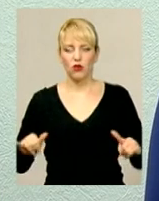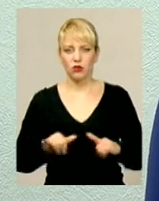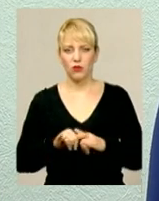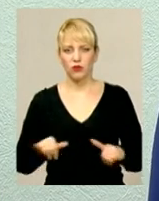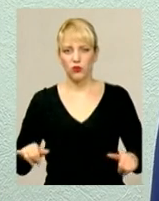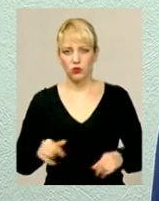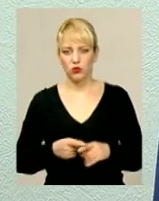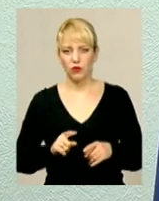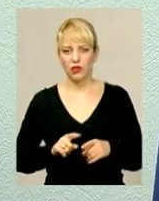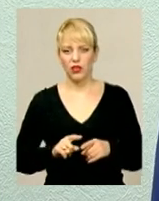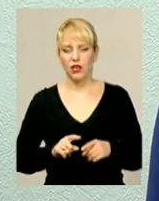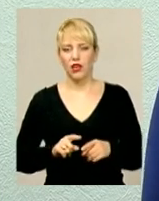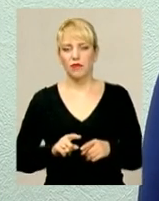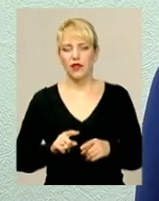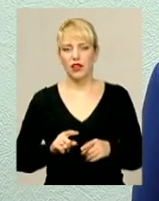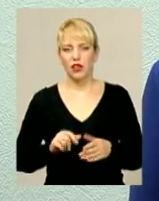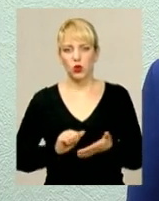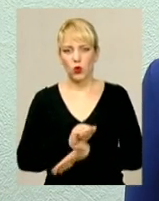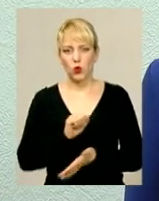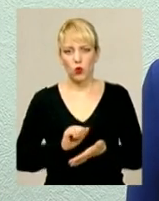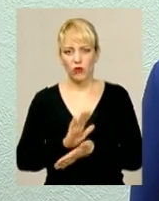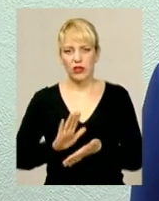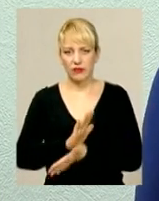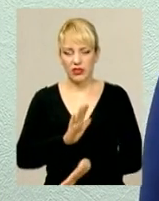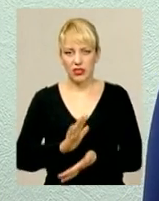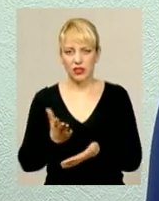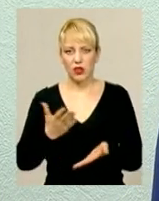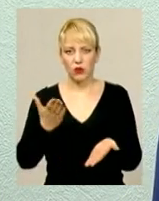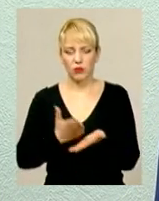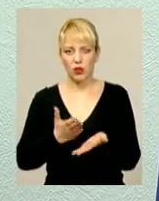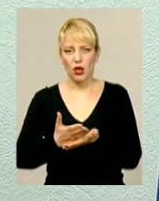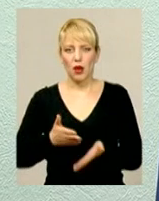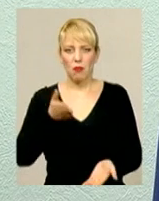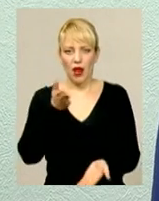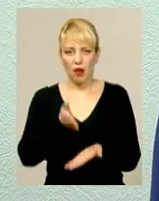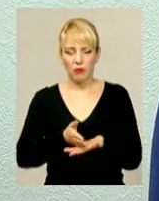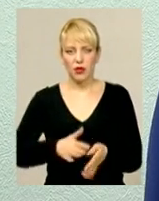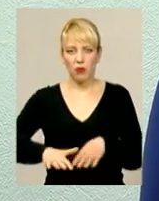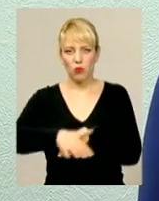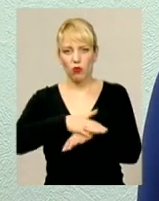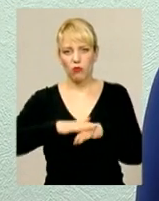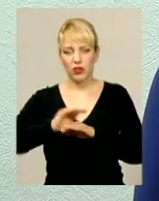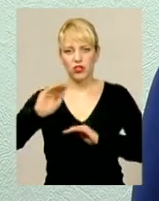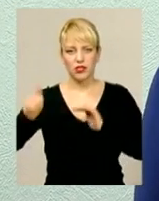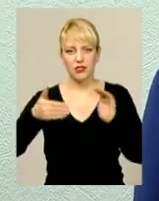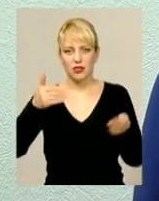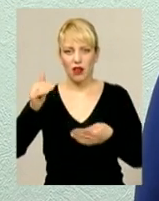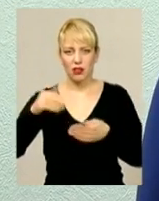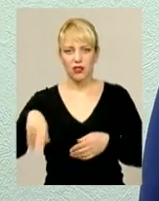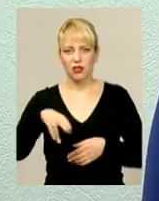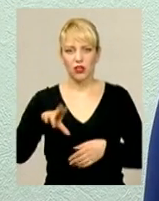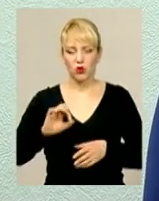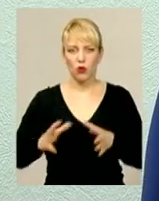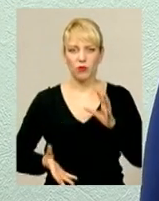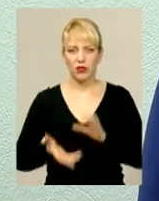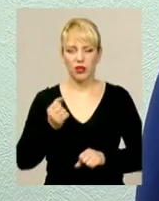друковане видання, в якому містилися прямі публічні заклики до підтримки